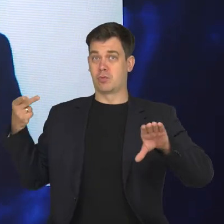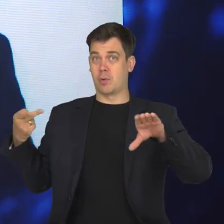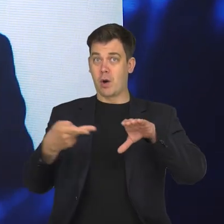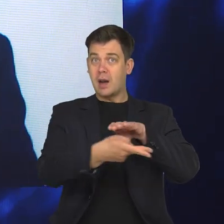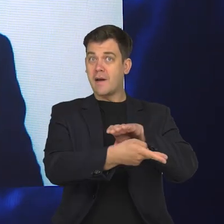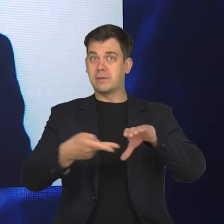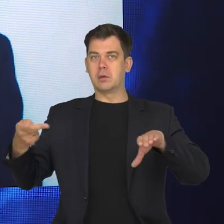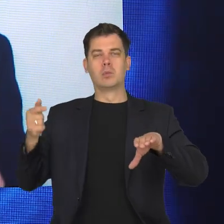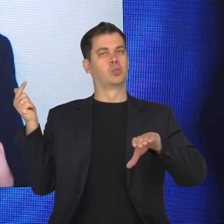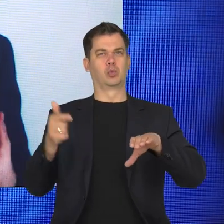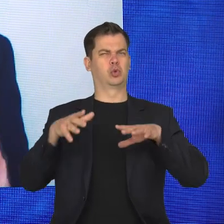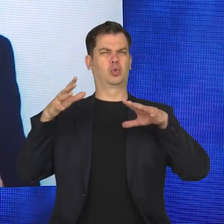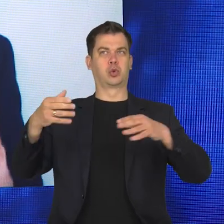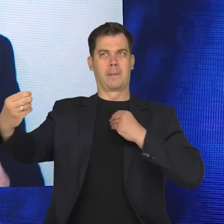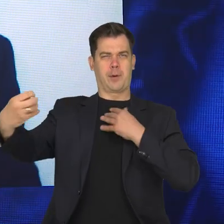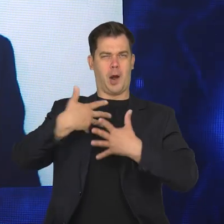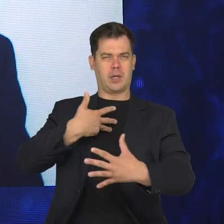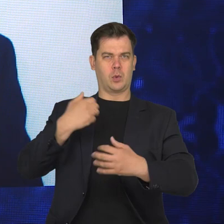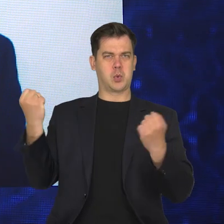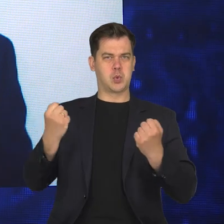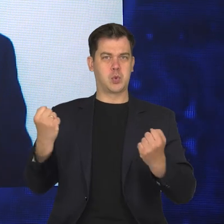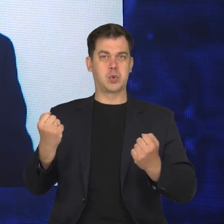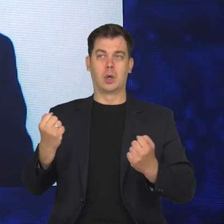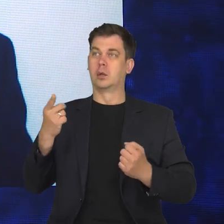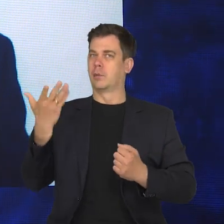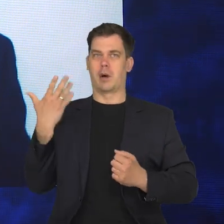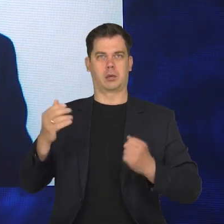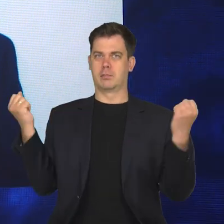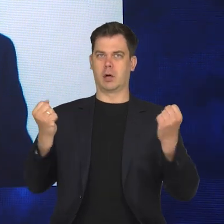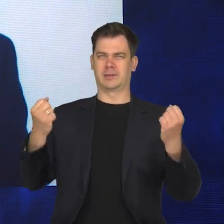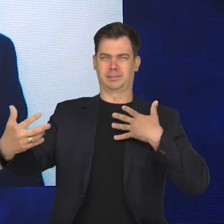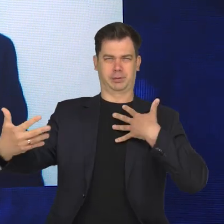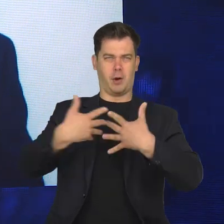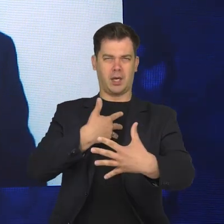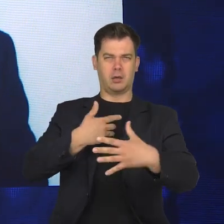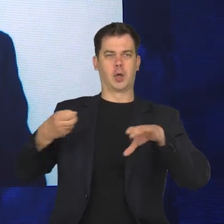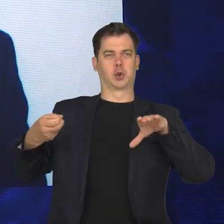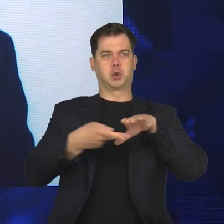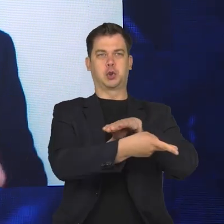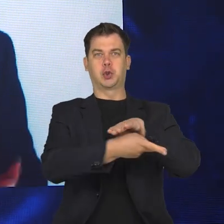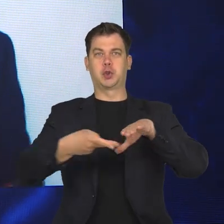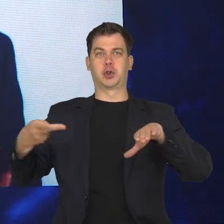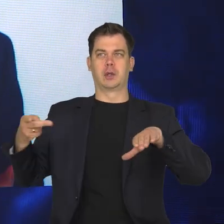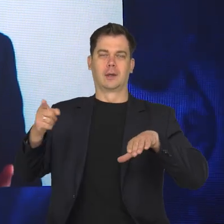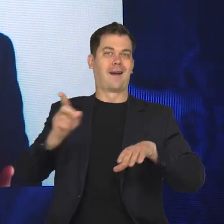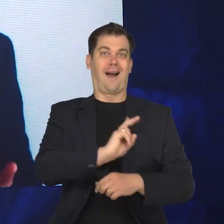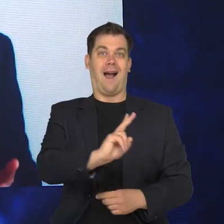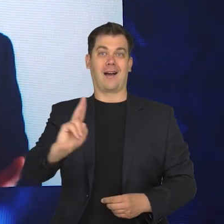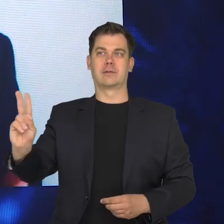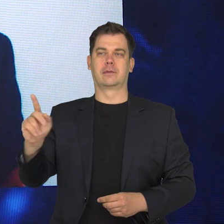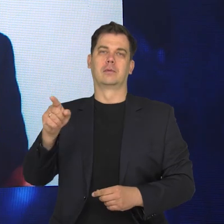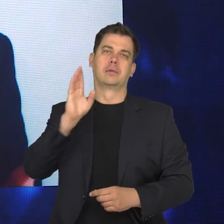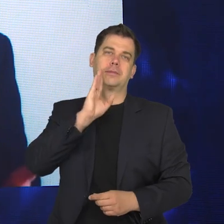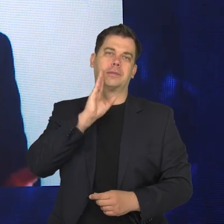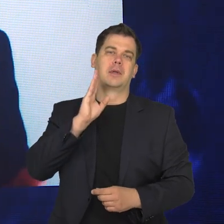wymaga użycia dość dużej dawki promieniowania. To jest spora dawka promieniowania i nie chcielibyśmy jej używać w